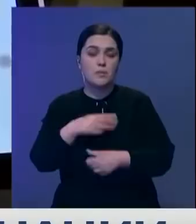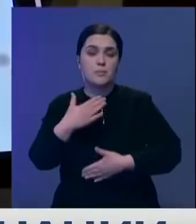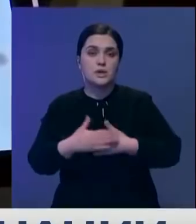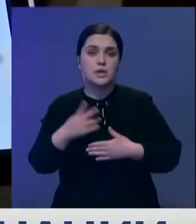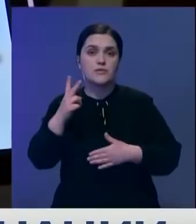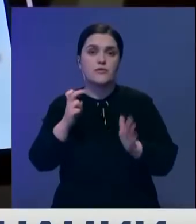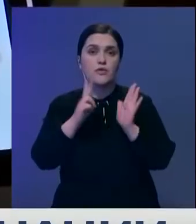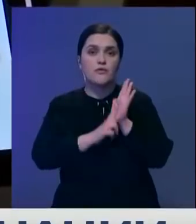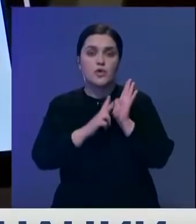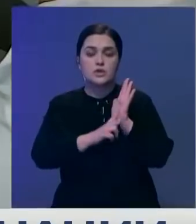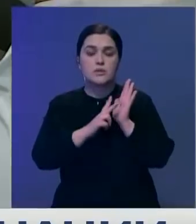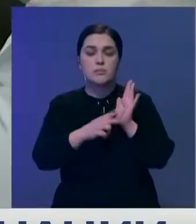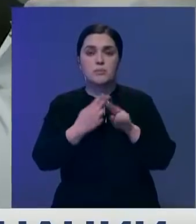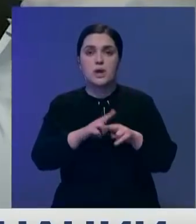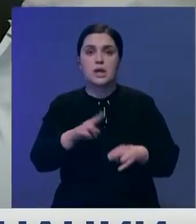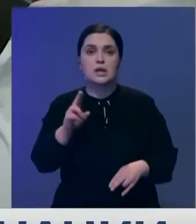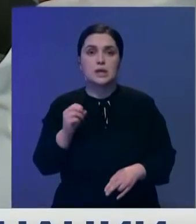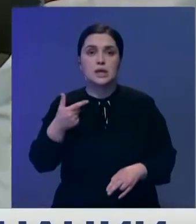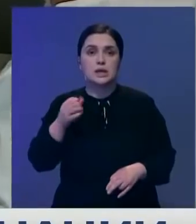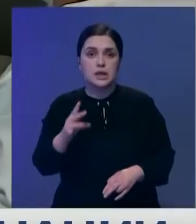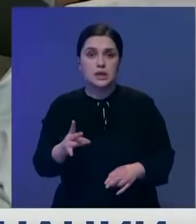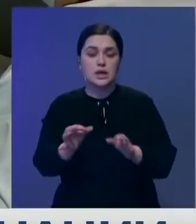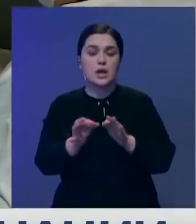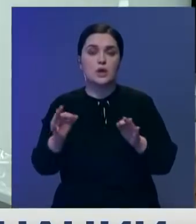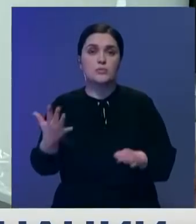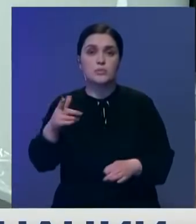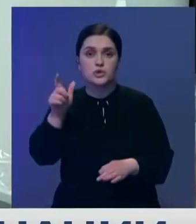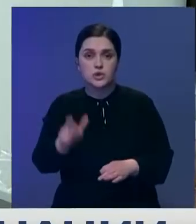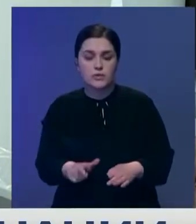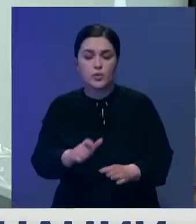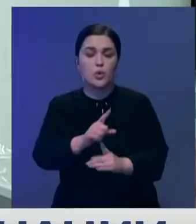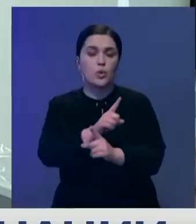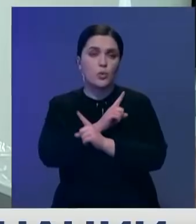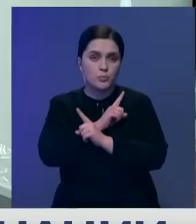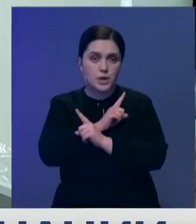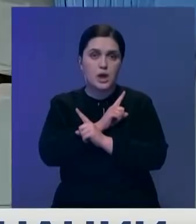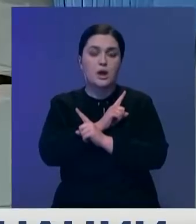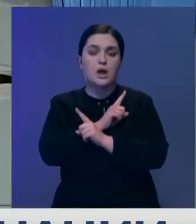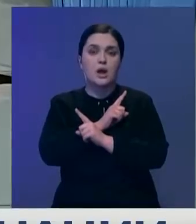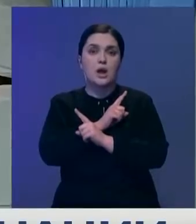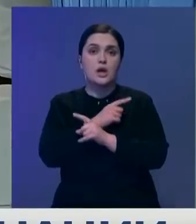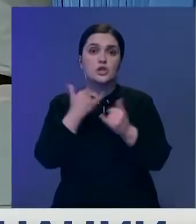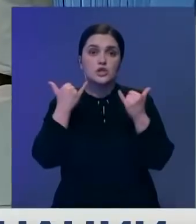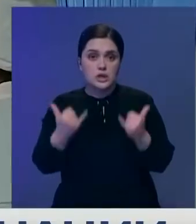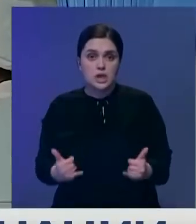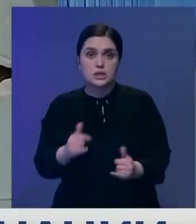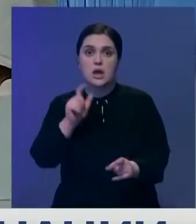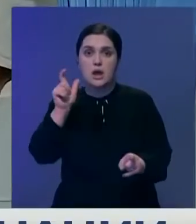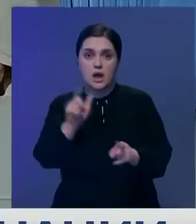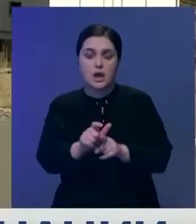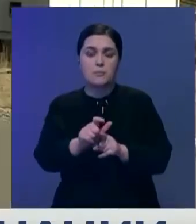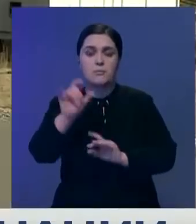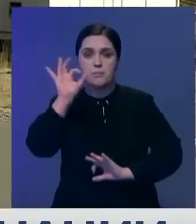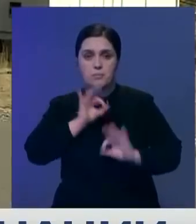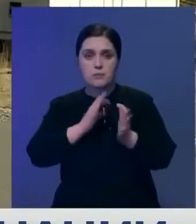280 жителей Кигенского района. Пятерых болезнь забрала. Сейчас здесь уже подготовлен необходимый запас лекарственных